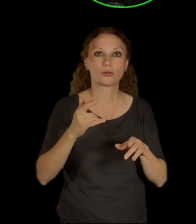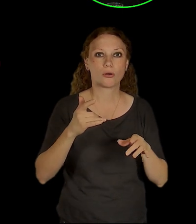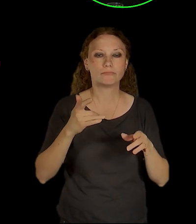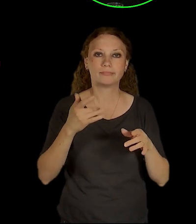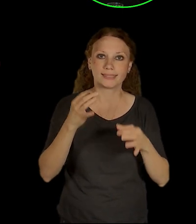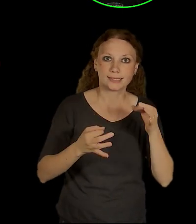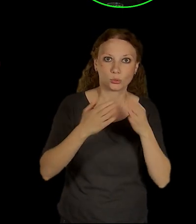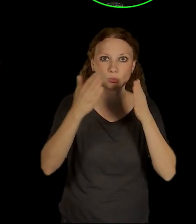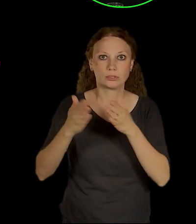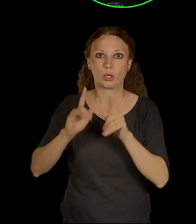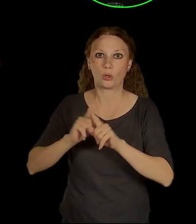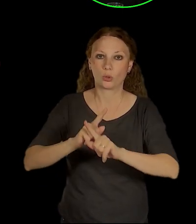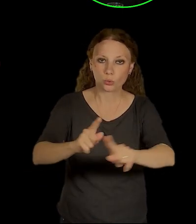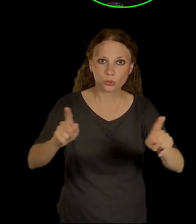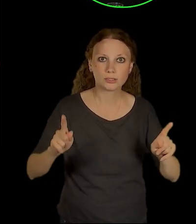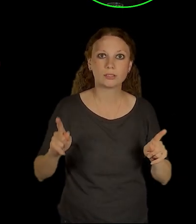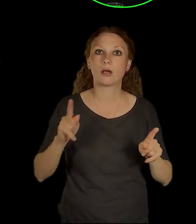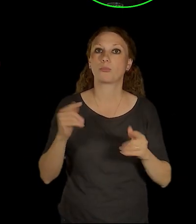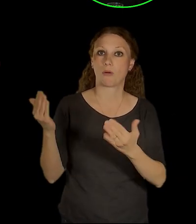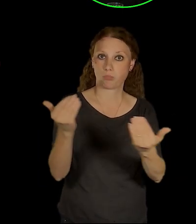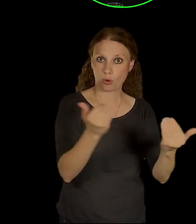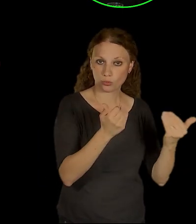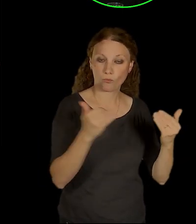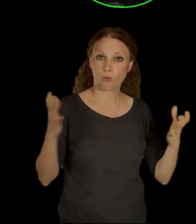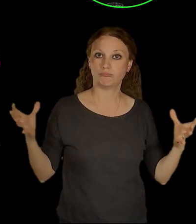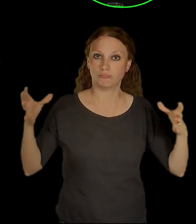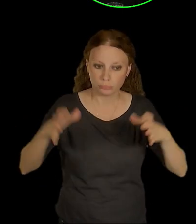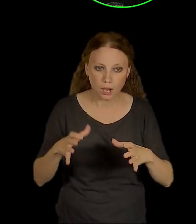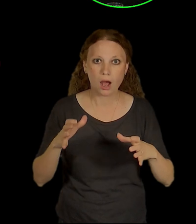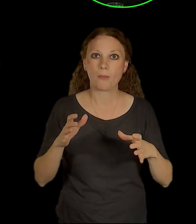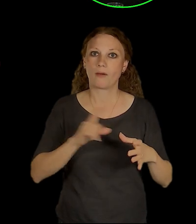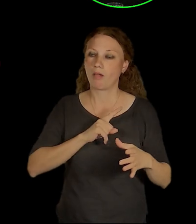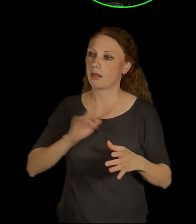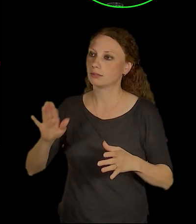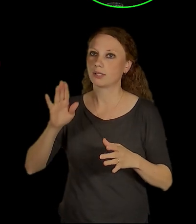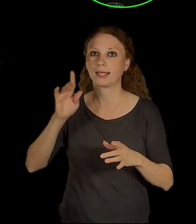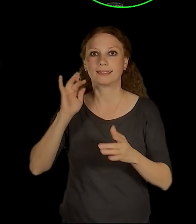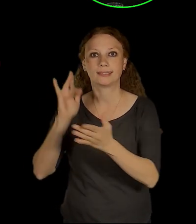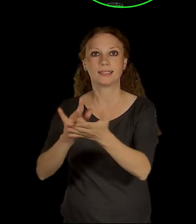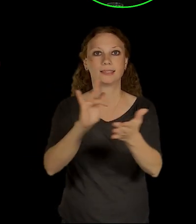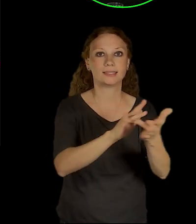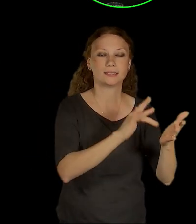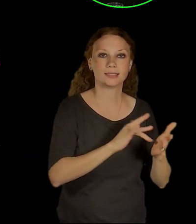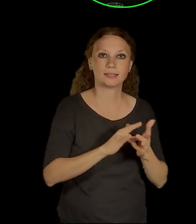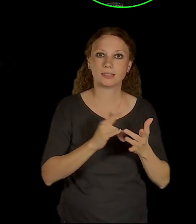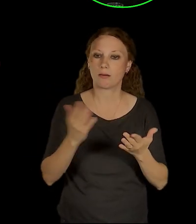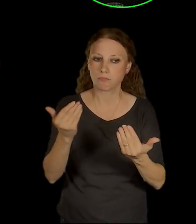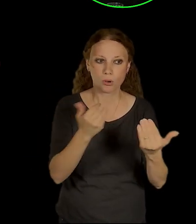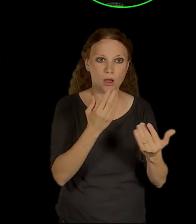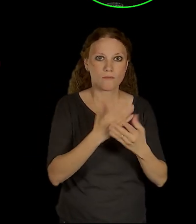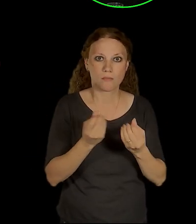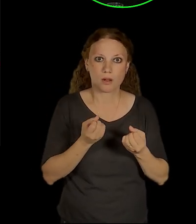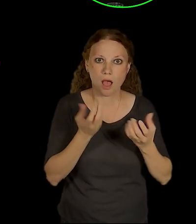jejich záměry, ty jejich ambice a problémy, aby si je navzájem vyříkali, aby o nich věděli a z toho by mohla vzniknout ta koordinace.